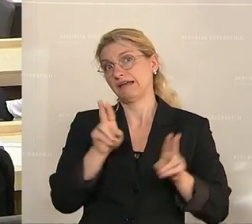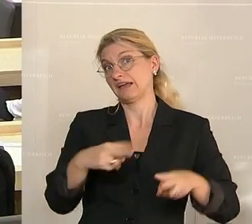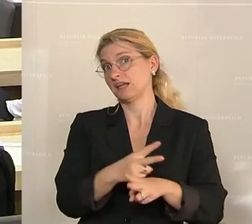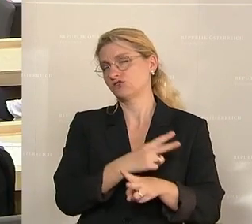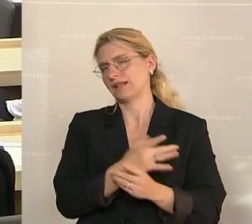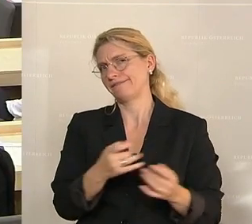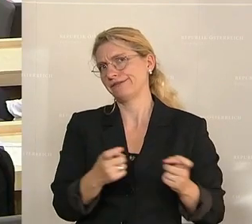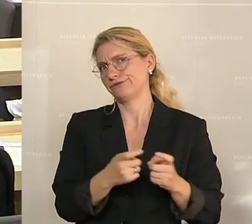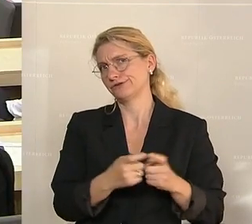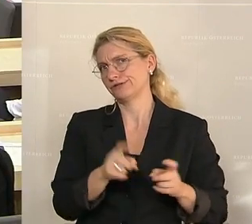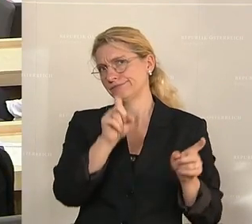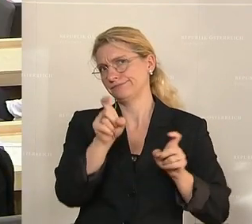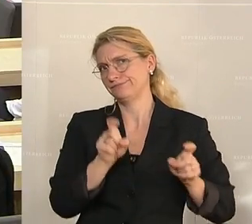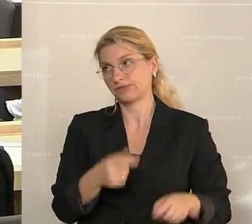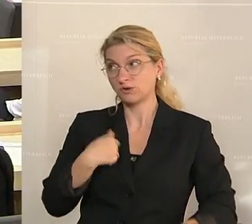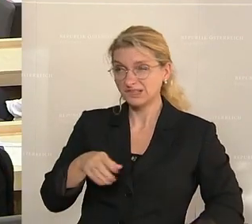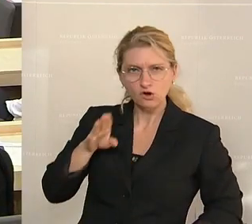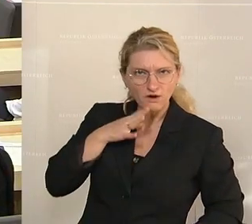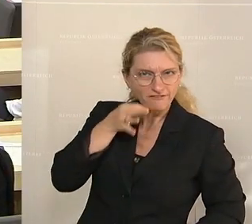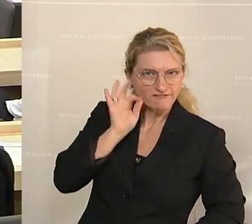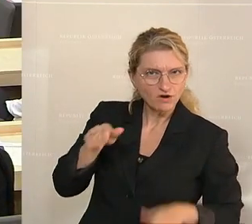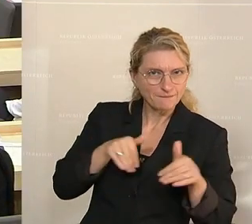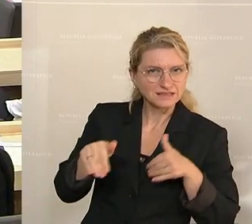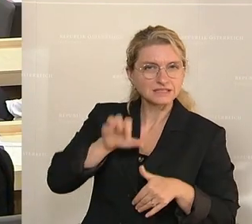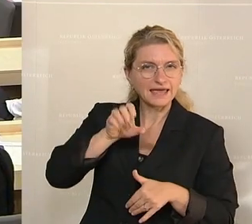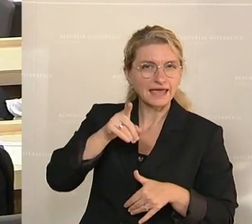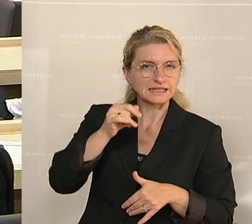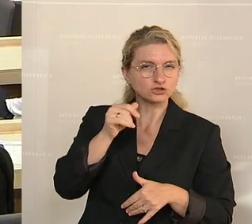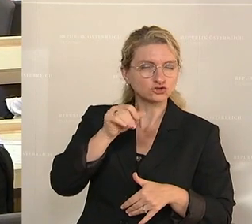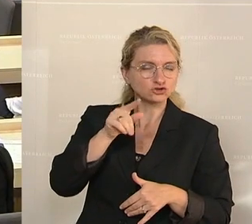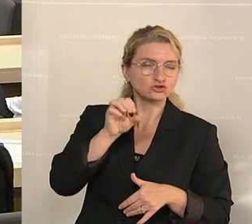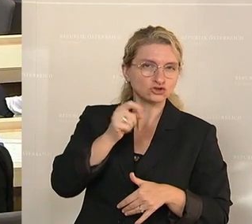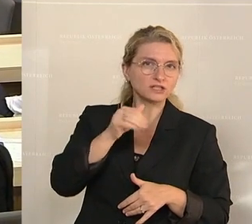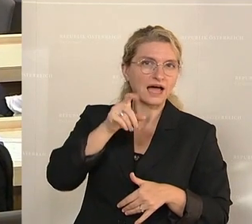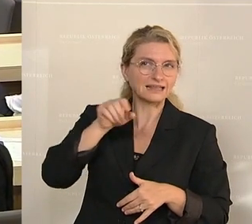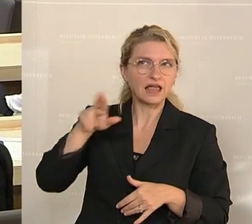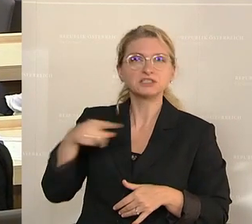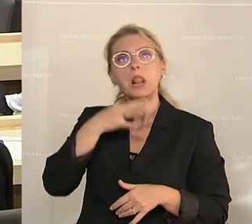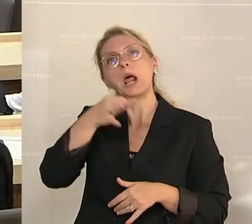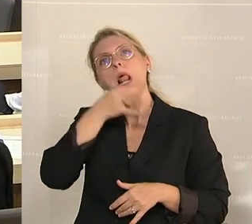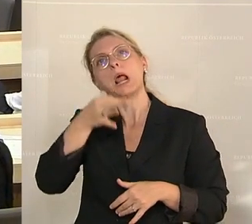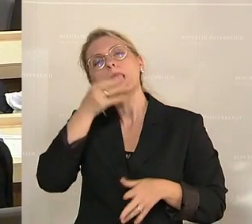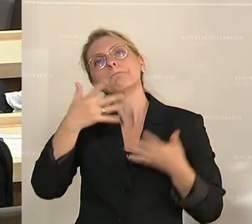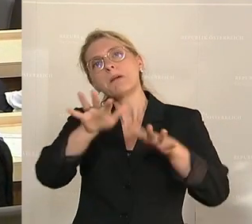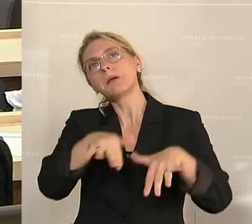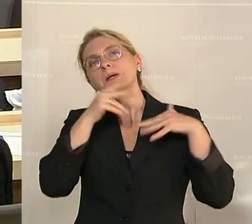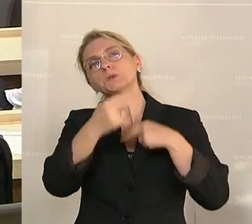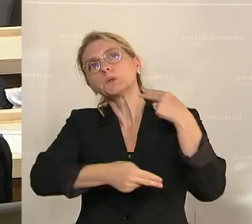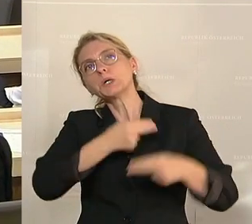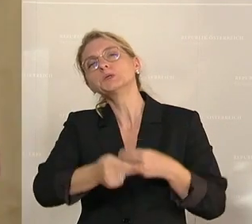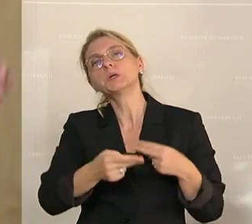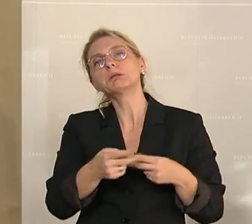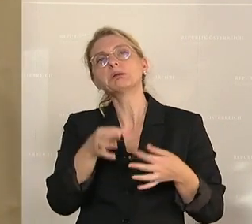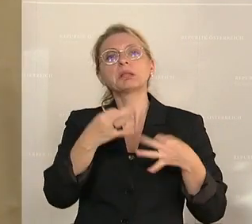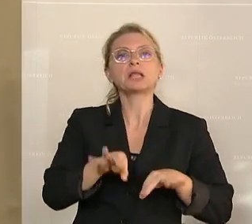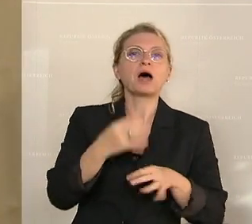Und wenn ich dann noch die Frau Ministerin Edstadler höre, die dann darüber schwadroniert, dass man parlamentarische Untersuchungen erst dann durchführen darf